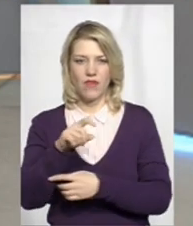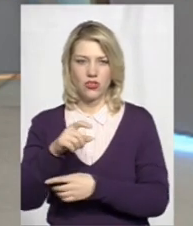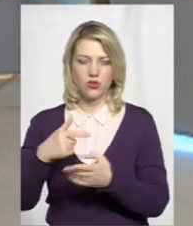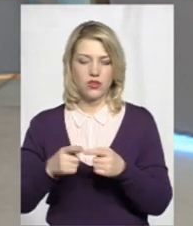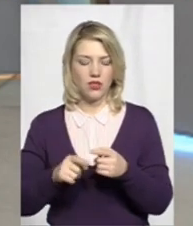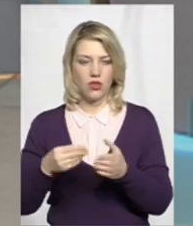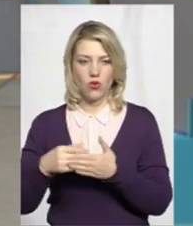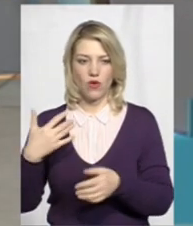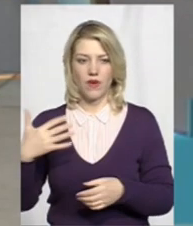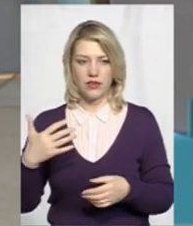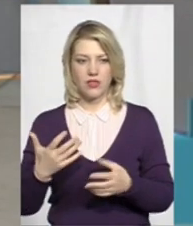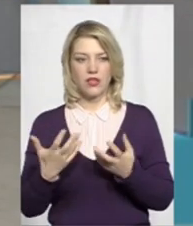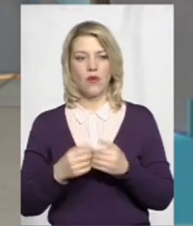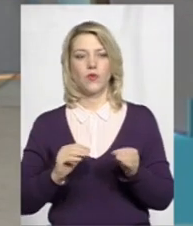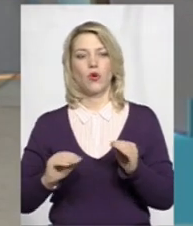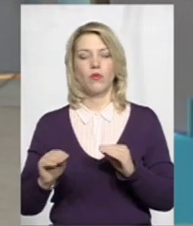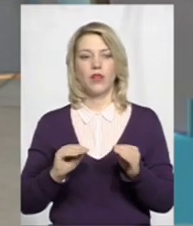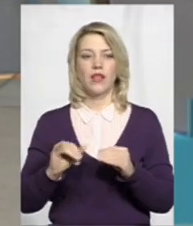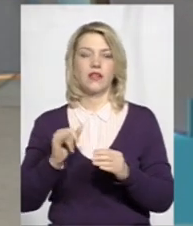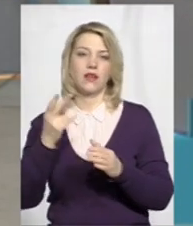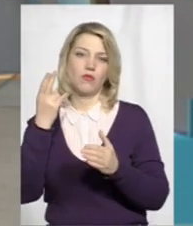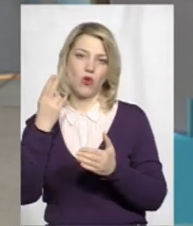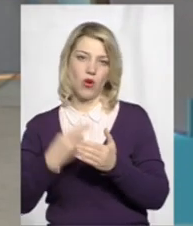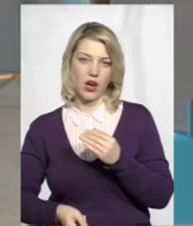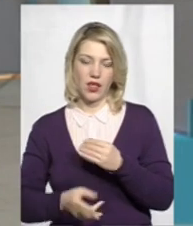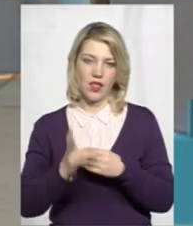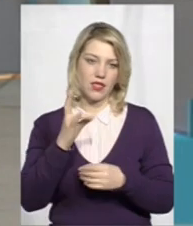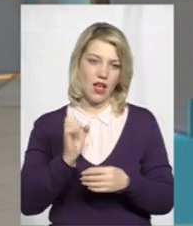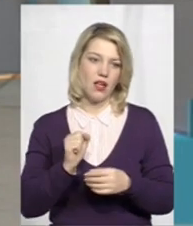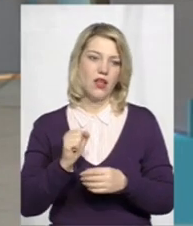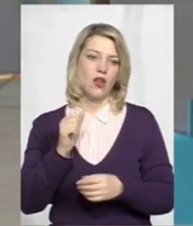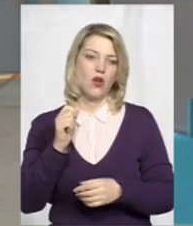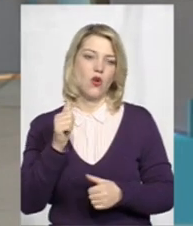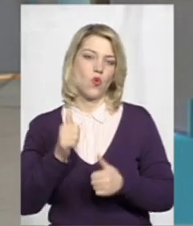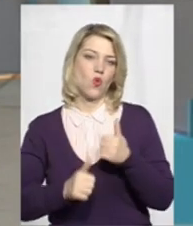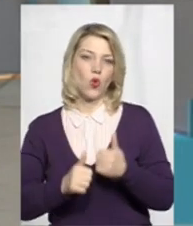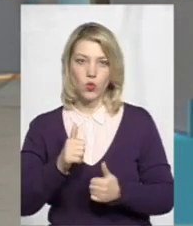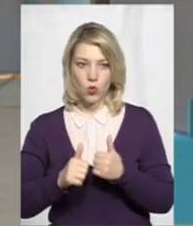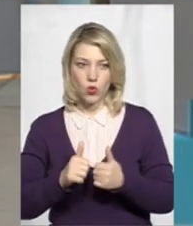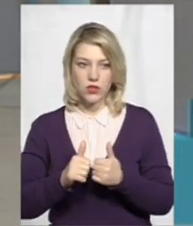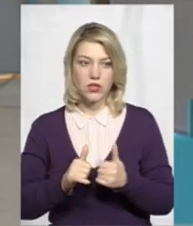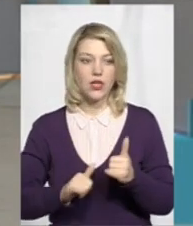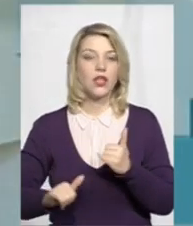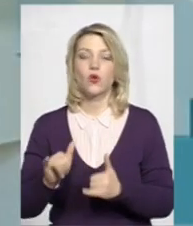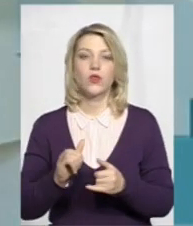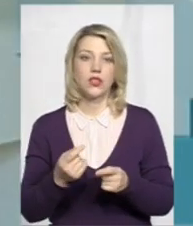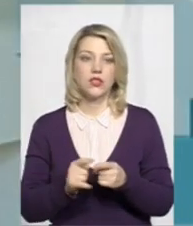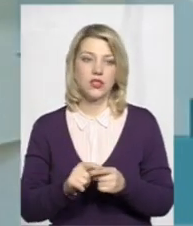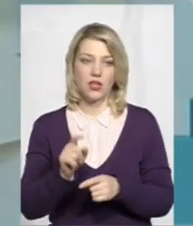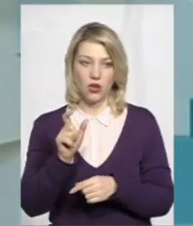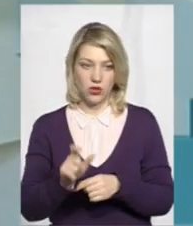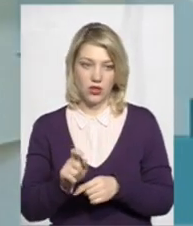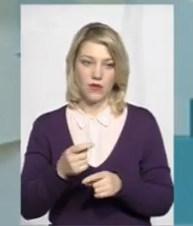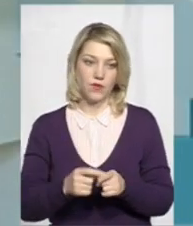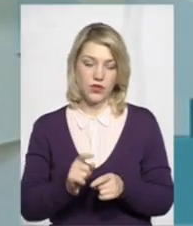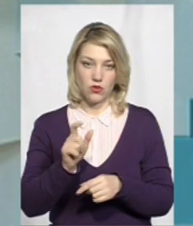дороговартісне обладнання. І програє на конкурсі. І куди цій людині, тобто,